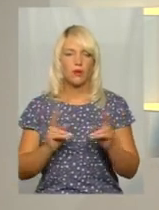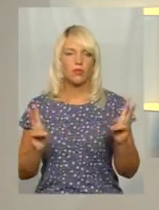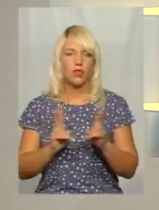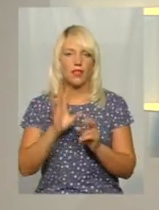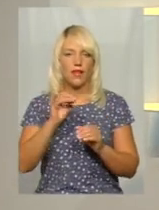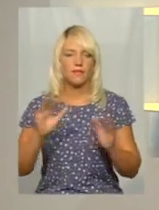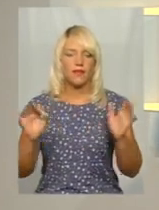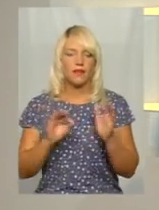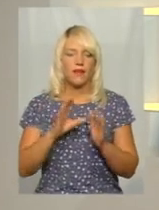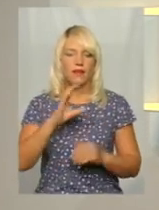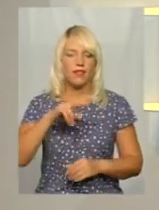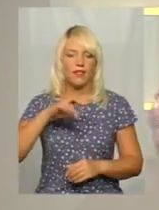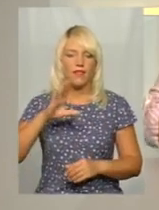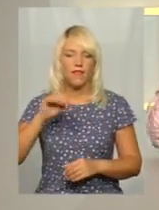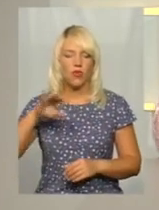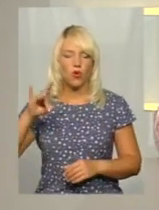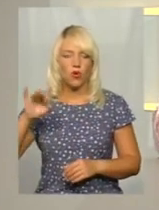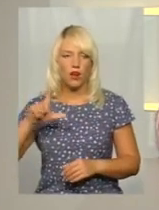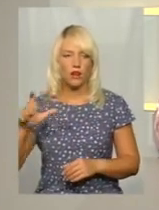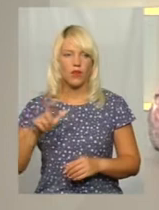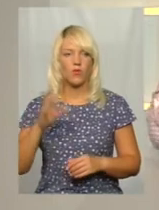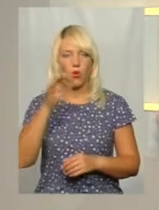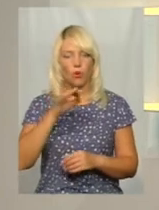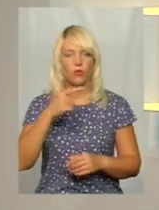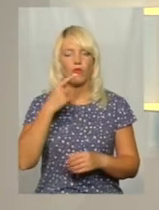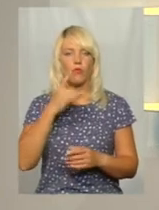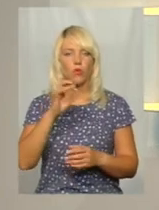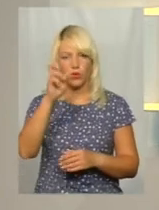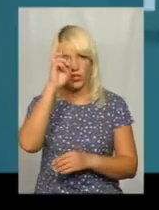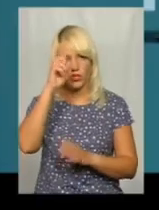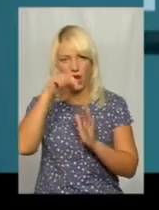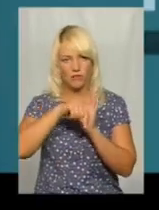елеваторах області. Він говорить про державні. Давайте послухаємо.